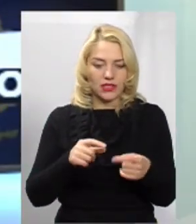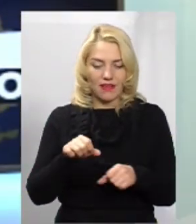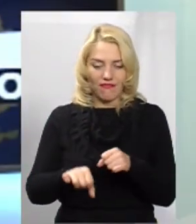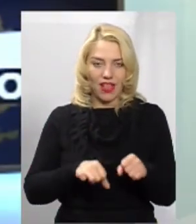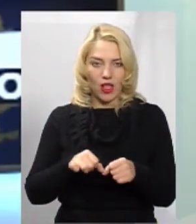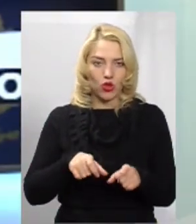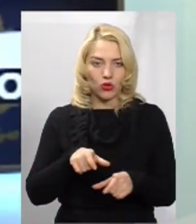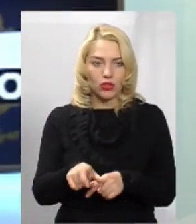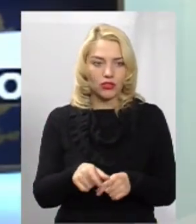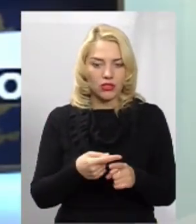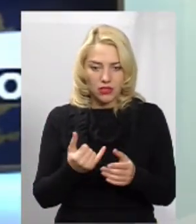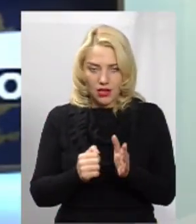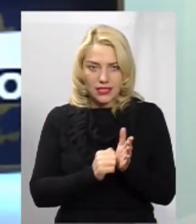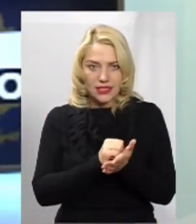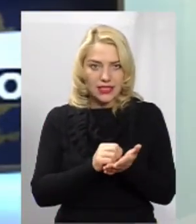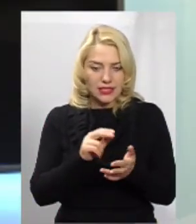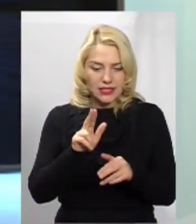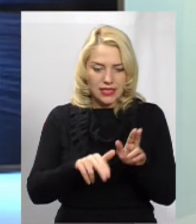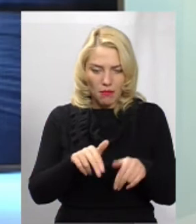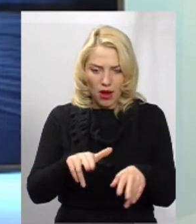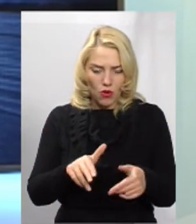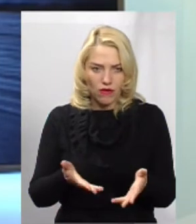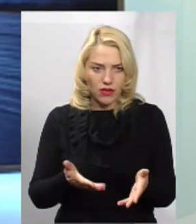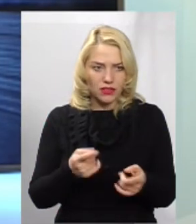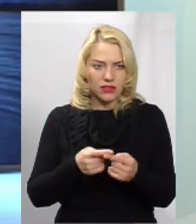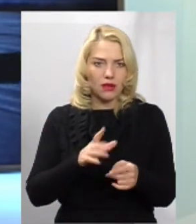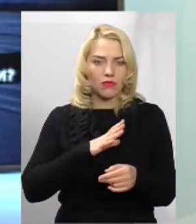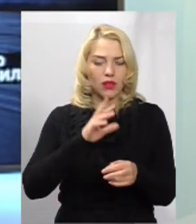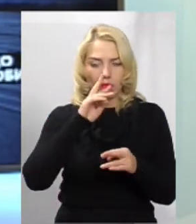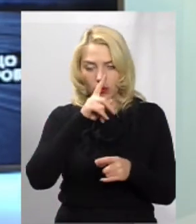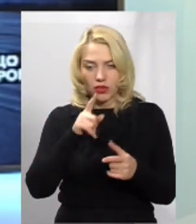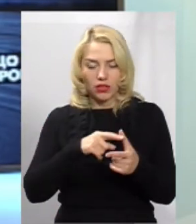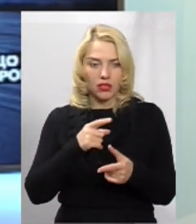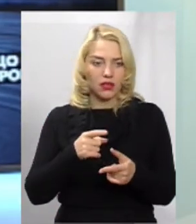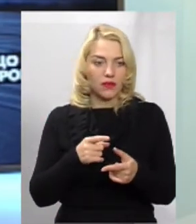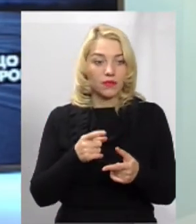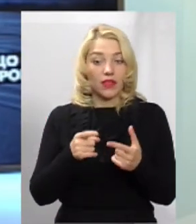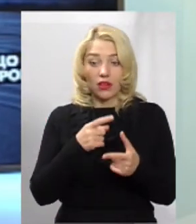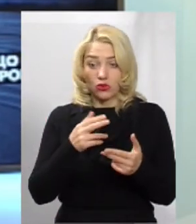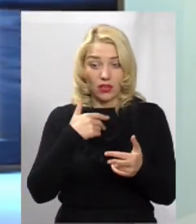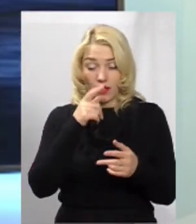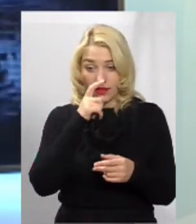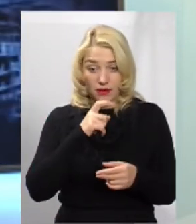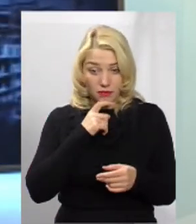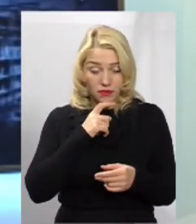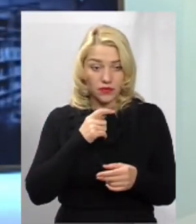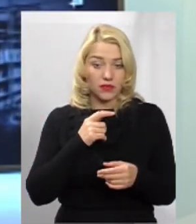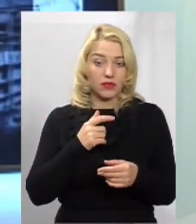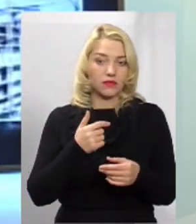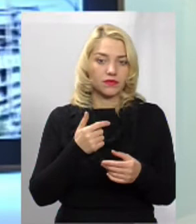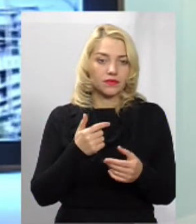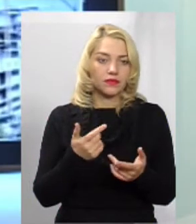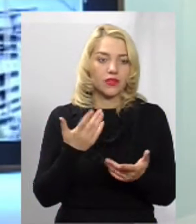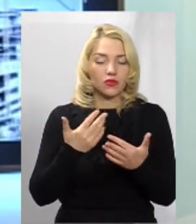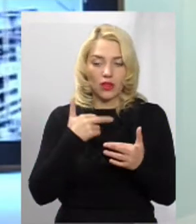замальовані, я так розумію, що це була якась помилка, якась чиясь похибка, як я це розумію. Якщо я не правий, то мене виправіть, будь ласка. І